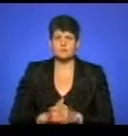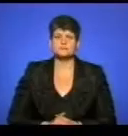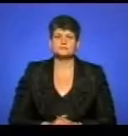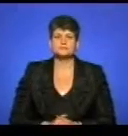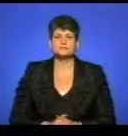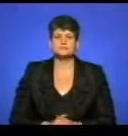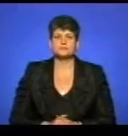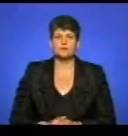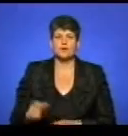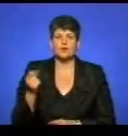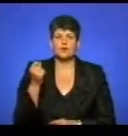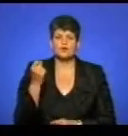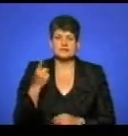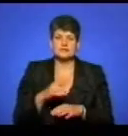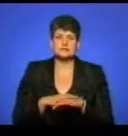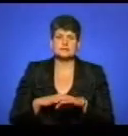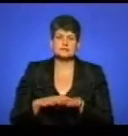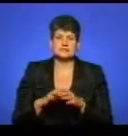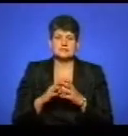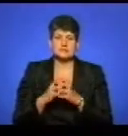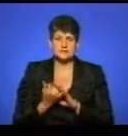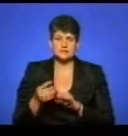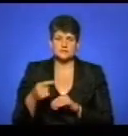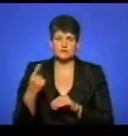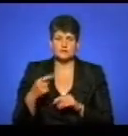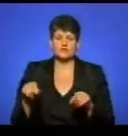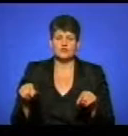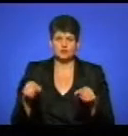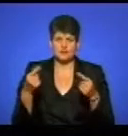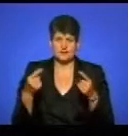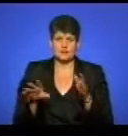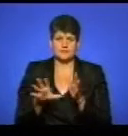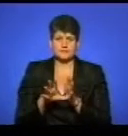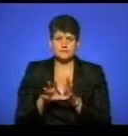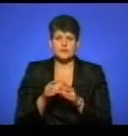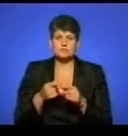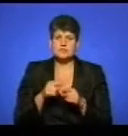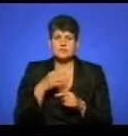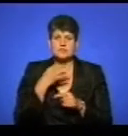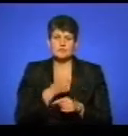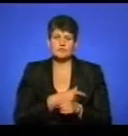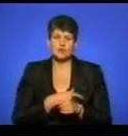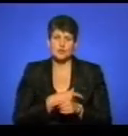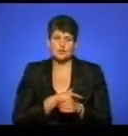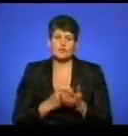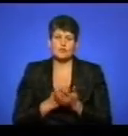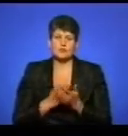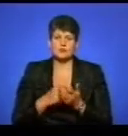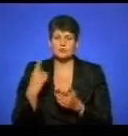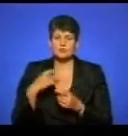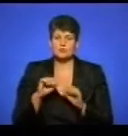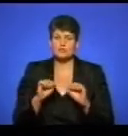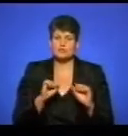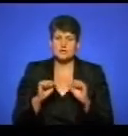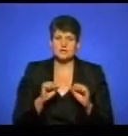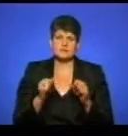В 11 населених пунктах Тернопільщини відновили енергопостачання. Про це нам повідомив черговий оператор обласного управління цивільного